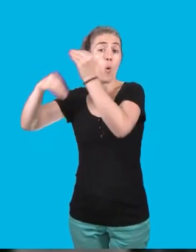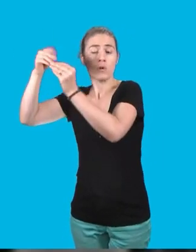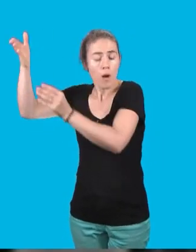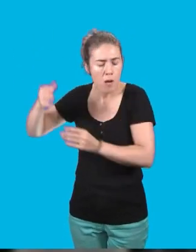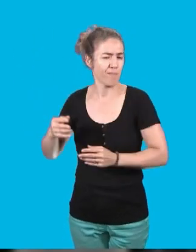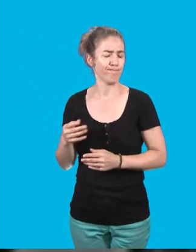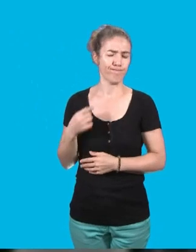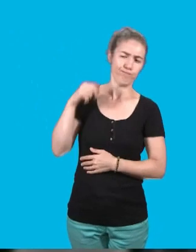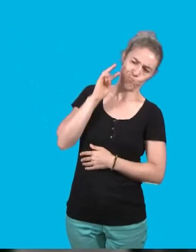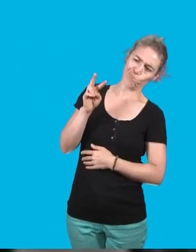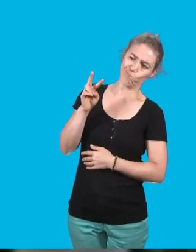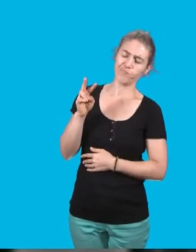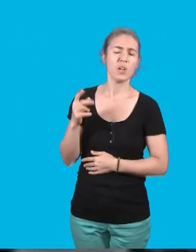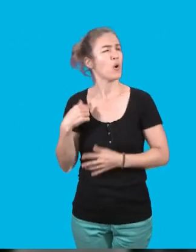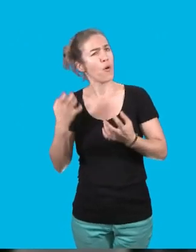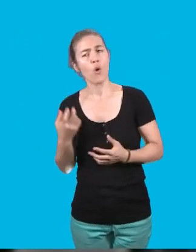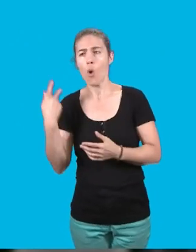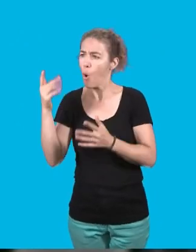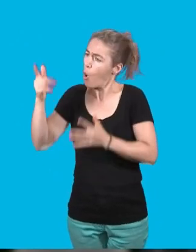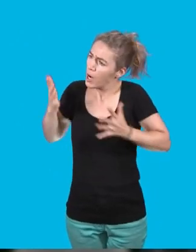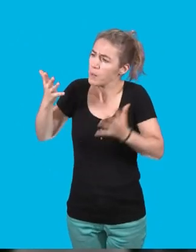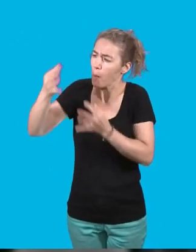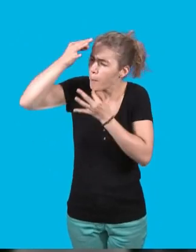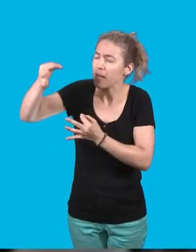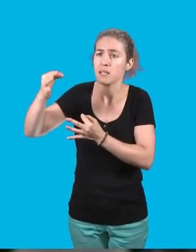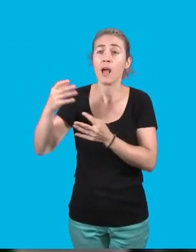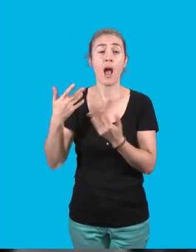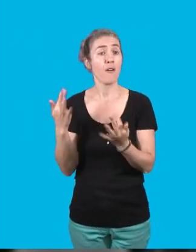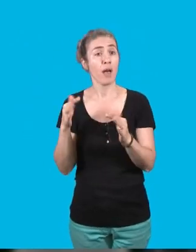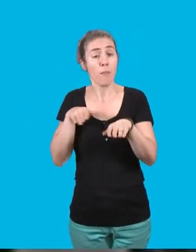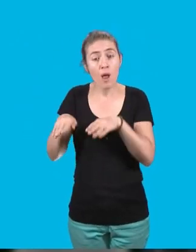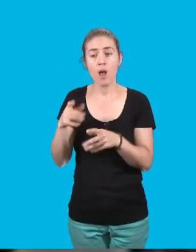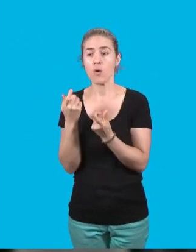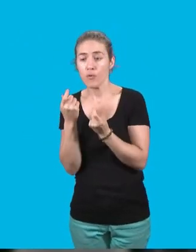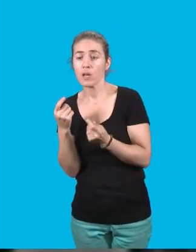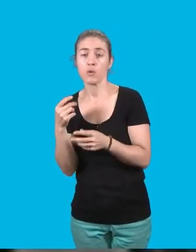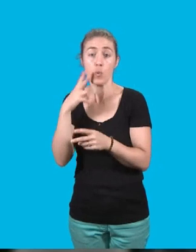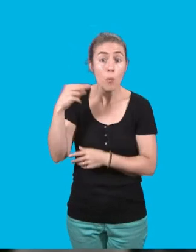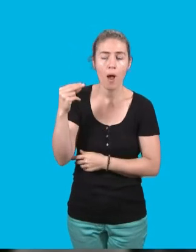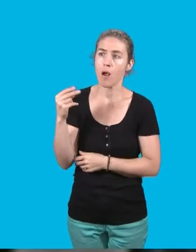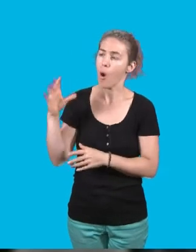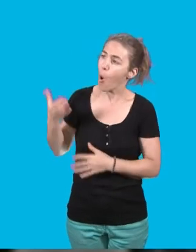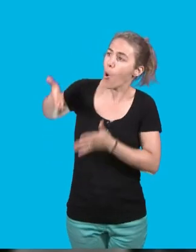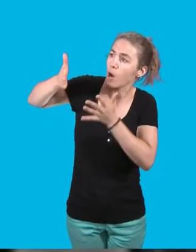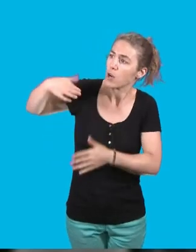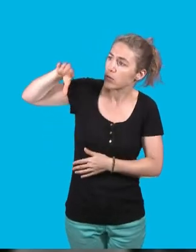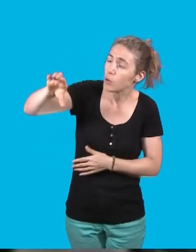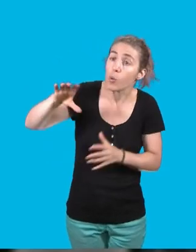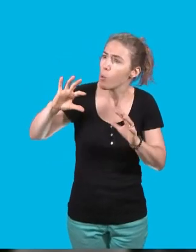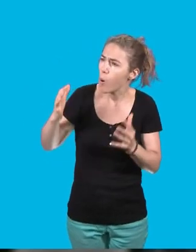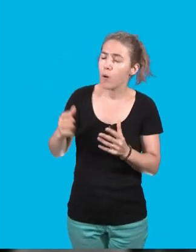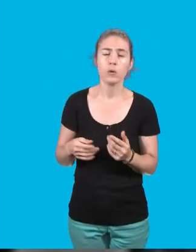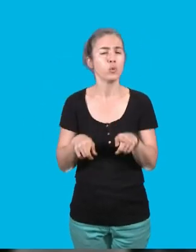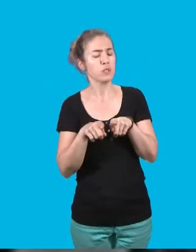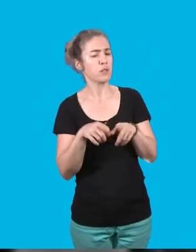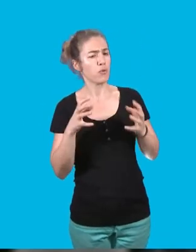formaliser des engagements plus précis, notamment en termes de moyens humains et financiers dédiés, tout comme une réflexion sur les